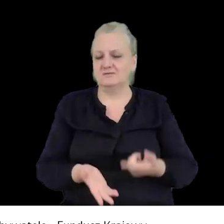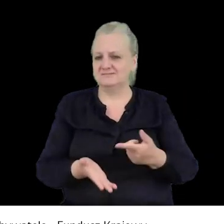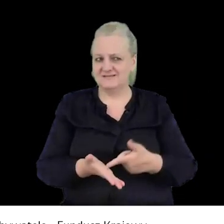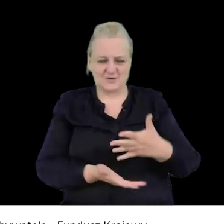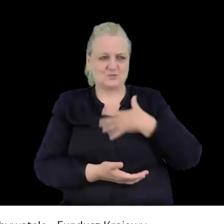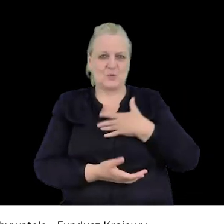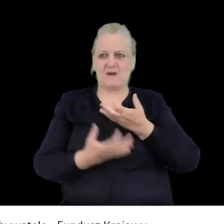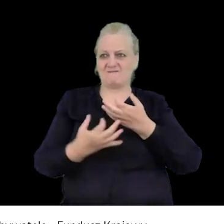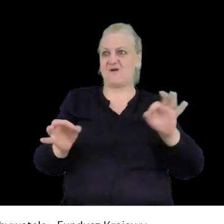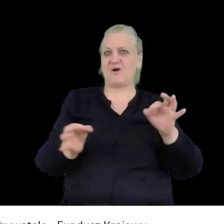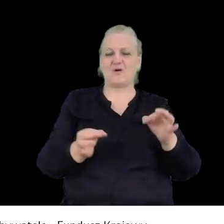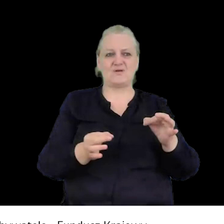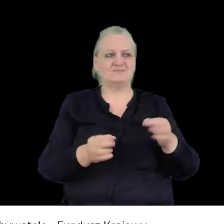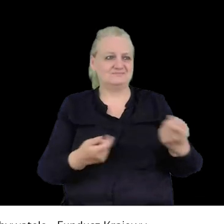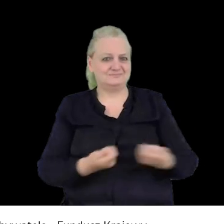zgromadzenia.